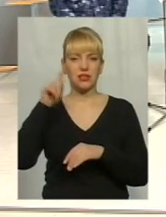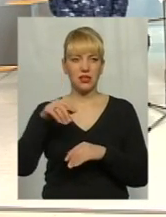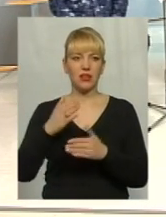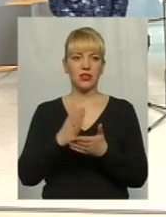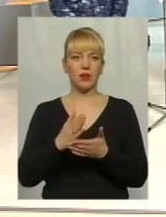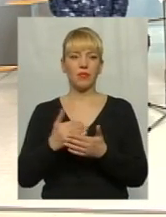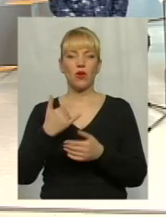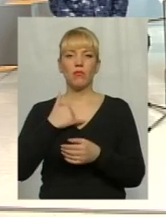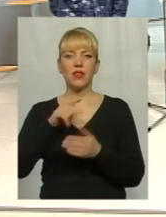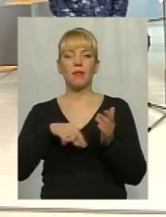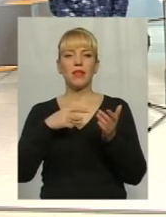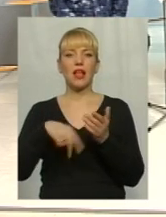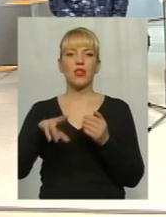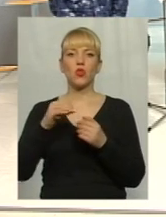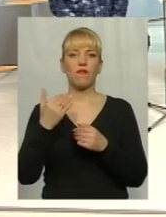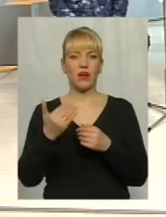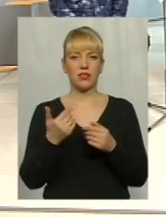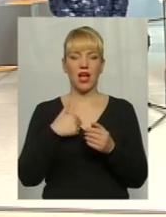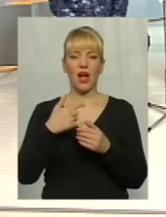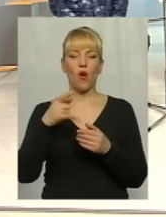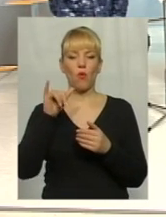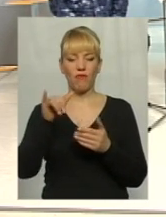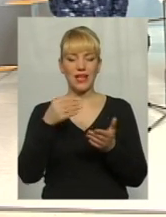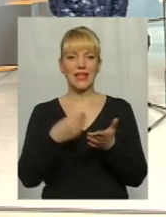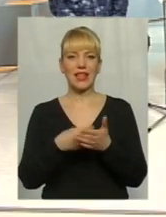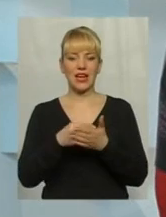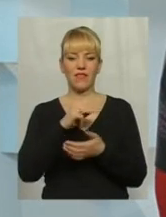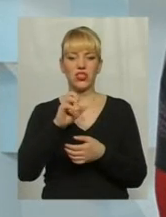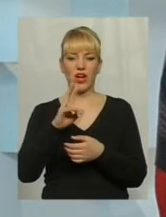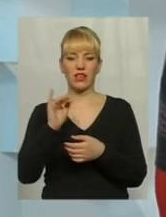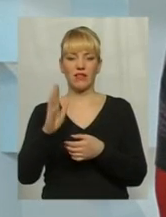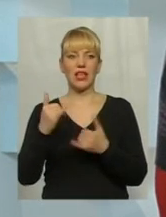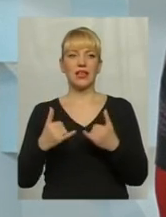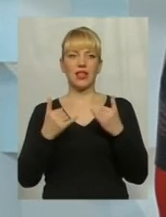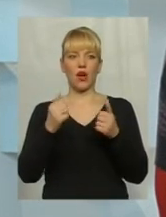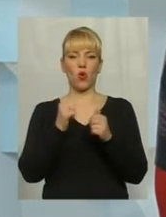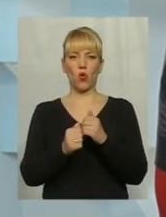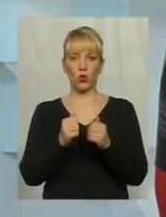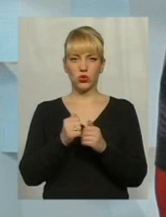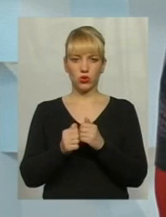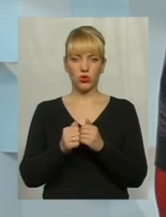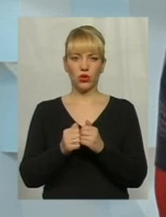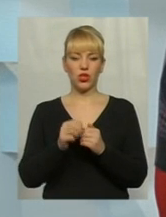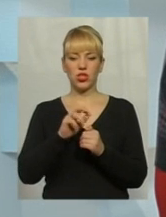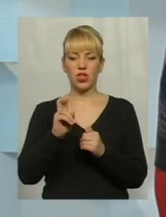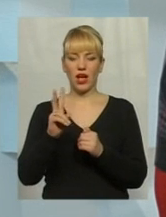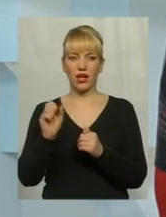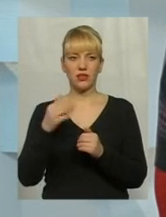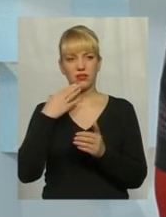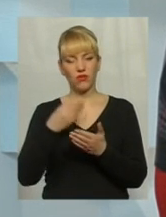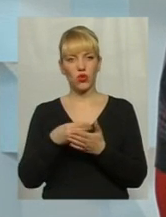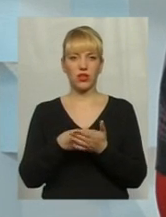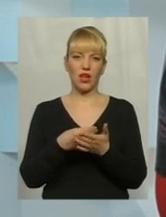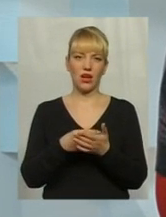знаєте, що в мене запитання до вас. А скажіть, будь ласка, у вас в тарифах ЖЕКів для кожного, скажімо, в кожному ЖЕКу свої